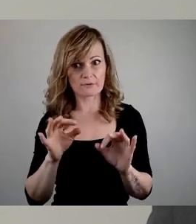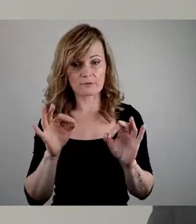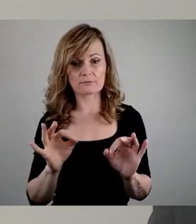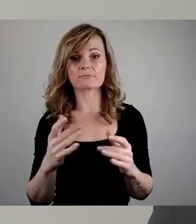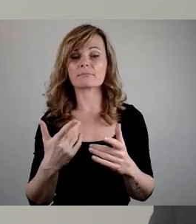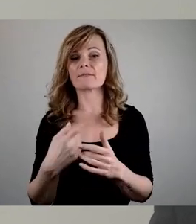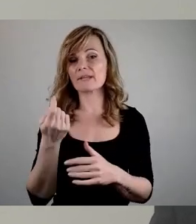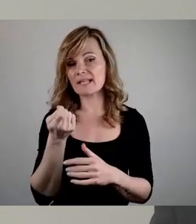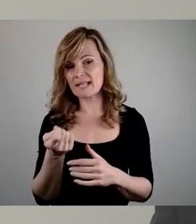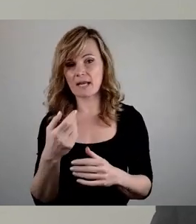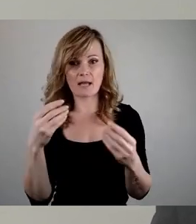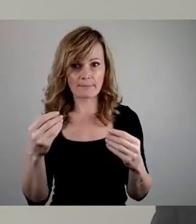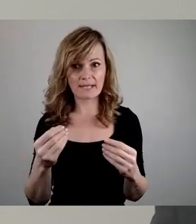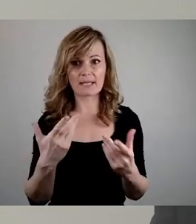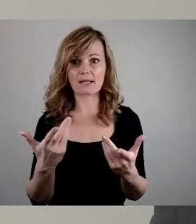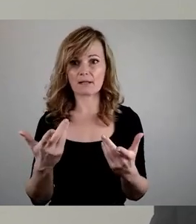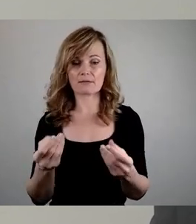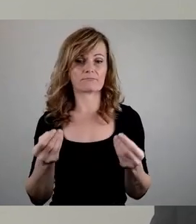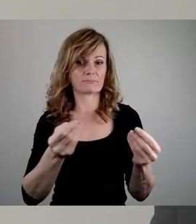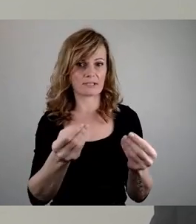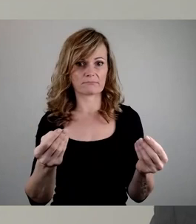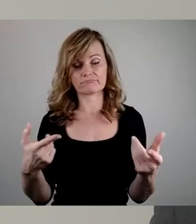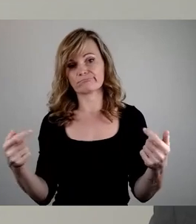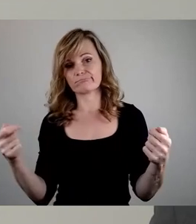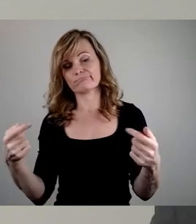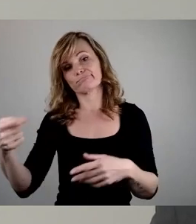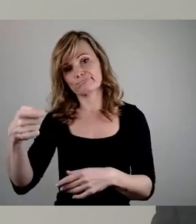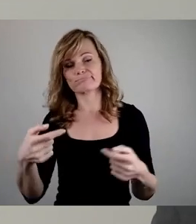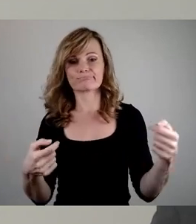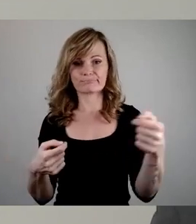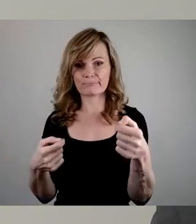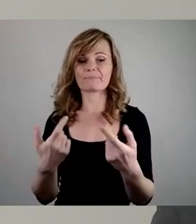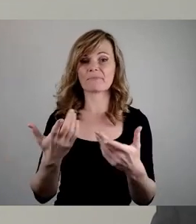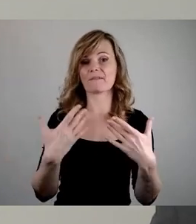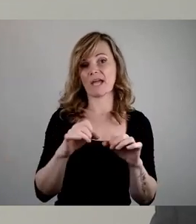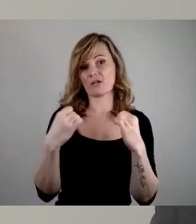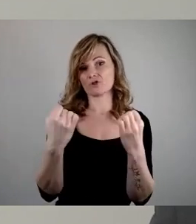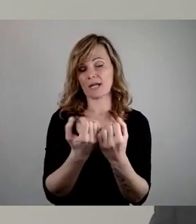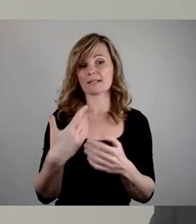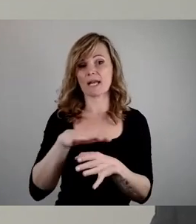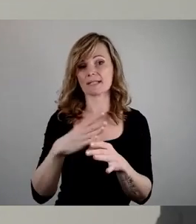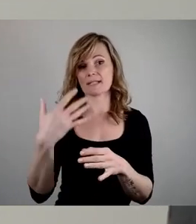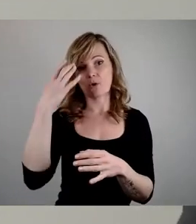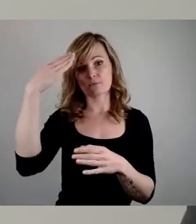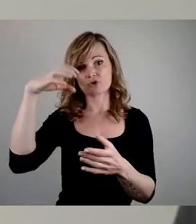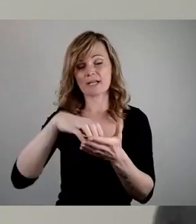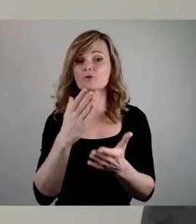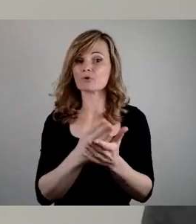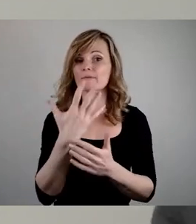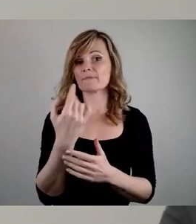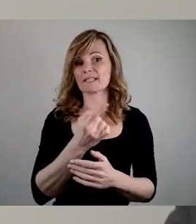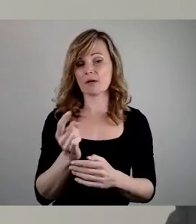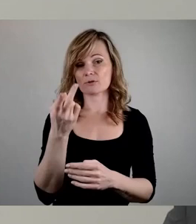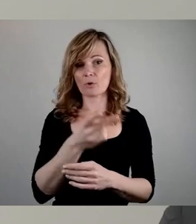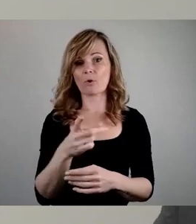Mittel dafür beizubringen. Seitens des Freistaates wurde eine Landeshauptstadt dafür bereits 50.000 Euro sogenannte